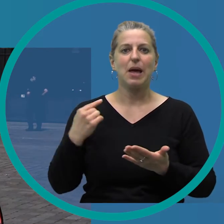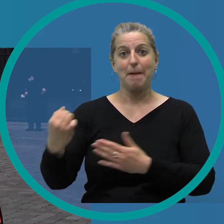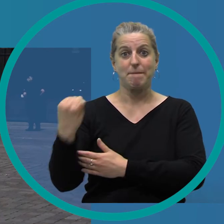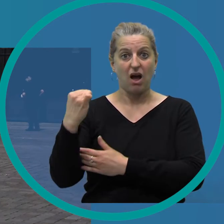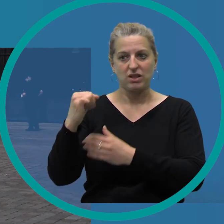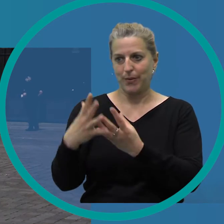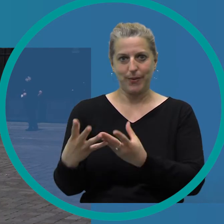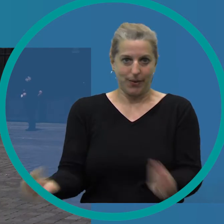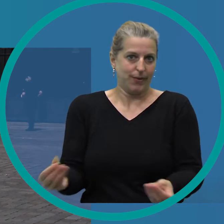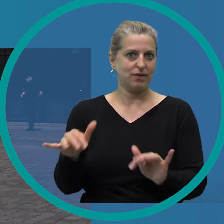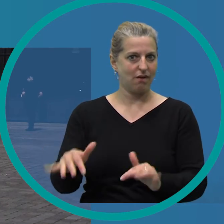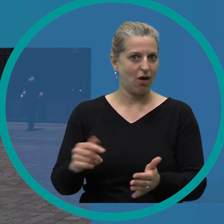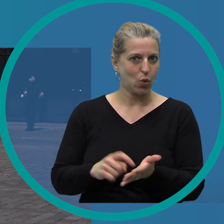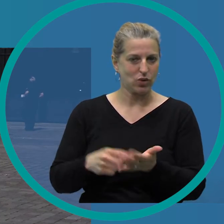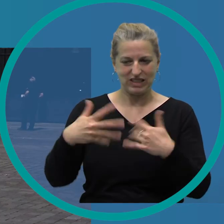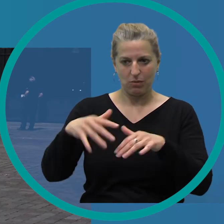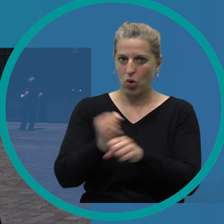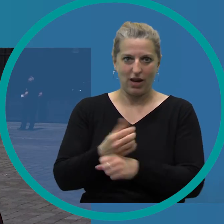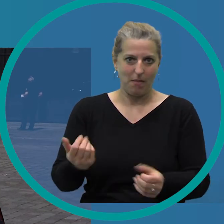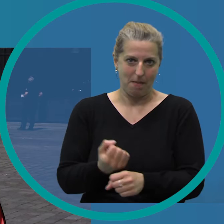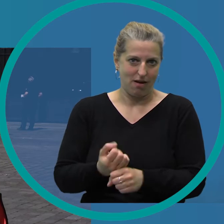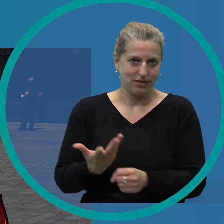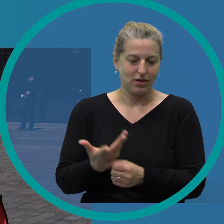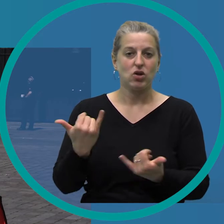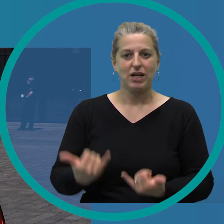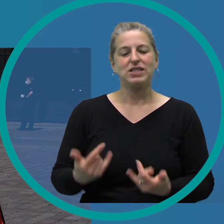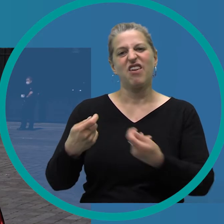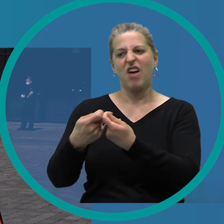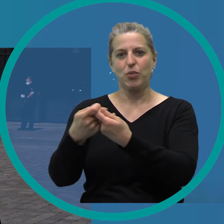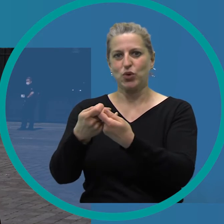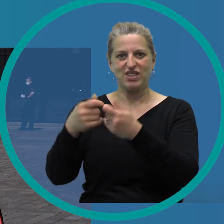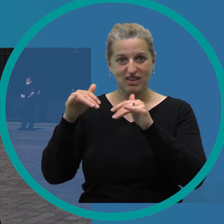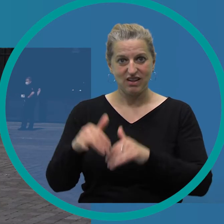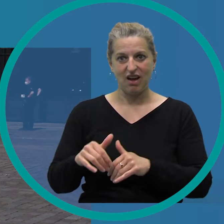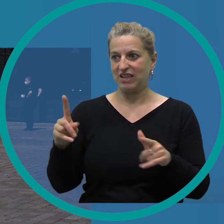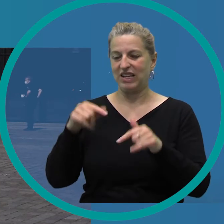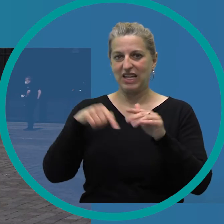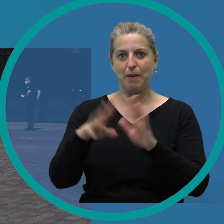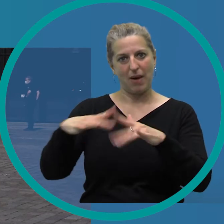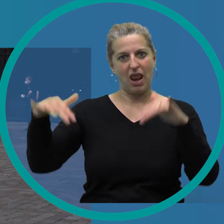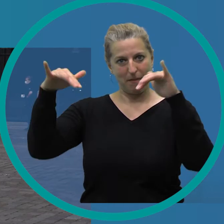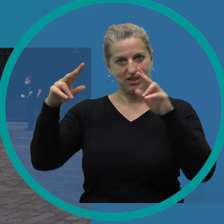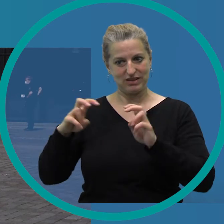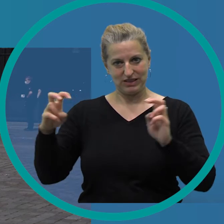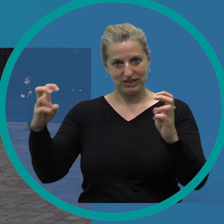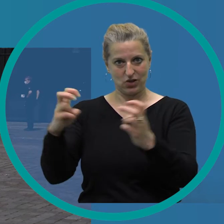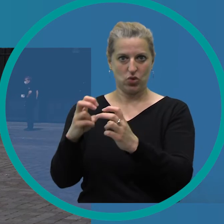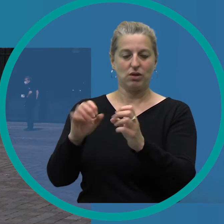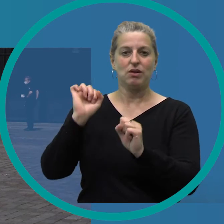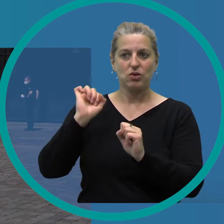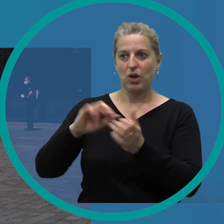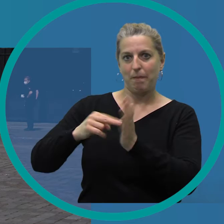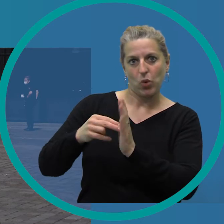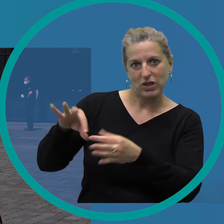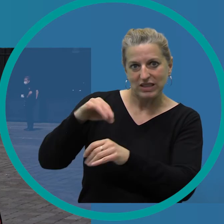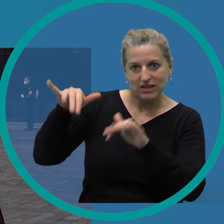diese Machtbasis wegfällt. Und unsere Verbündeten sitzen eben halt zum größten Teil nicht in den Parlamenten oder in der Regierung oder